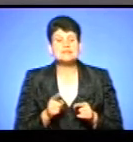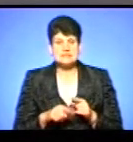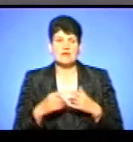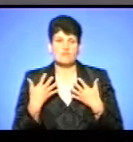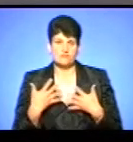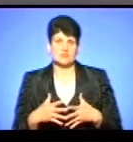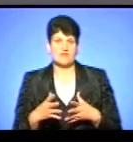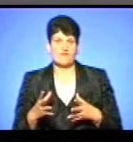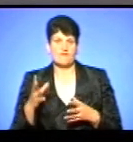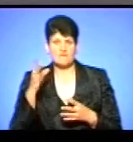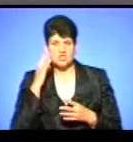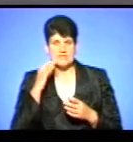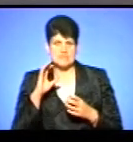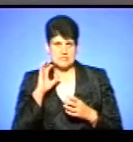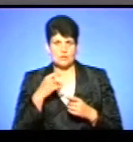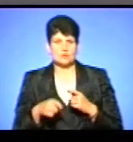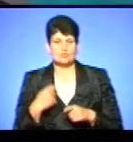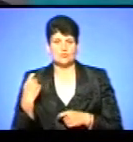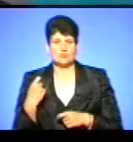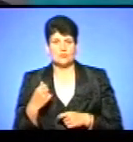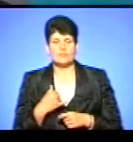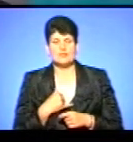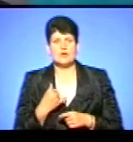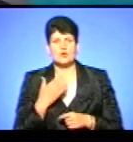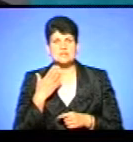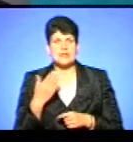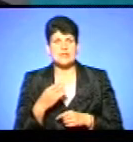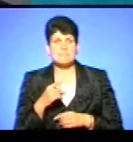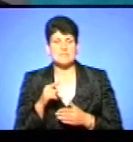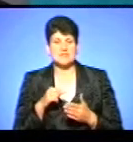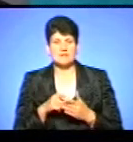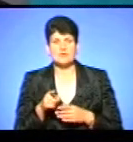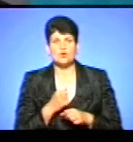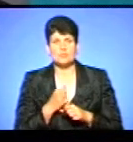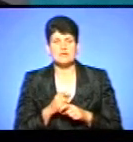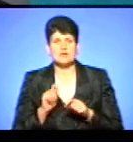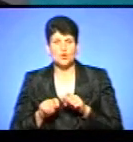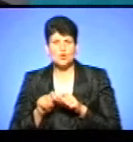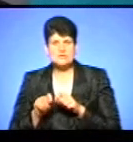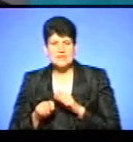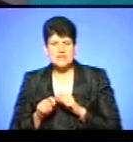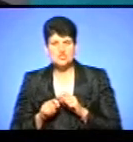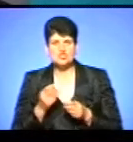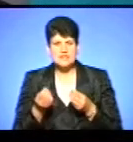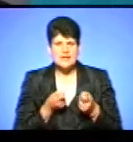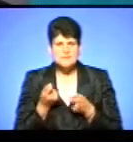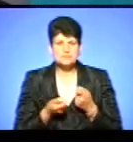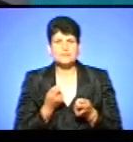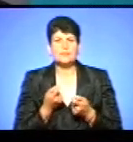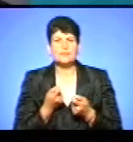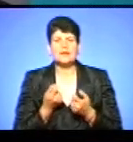буде тоді вважатися серйозними порушеннями. І в мене останнє питання. Ви робите дослідження, і наскільки зараз є,